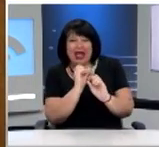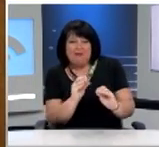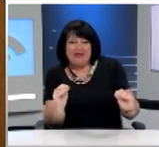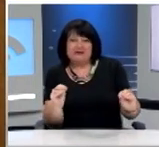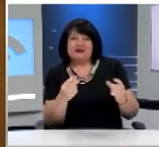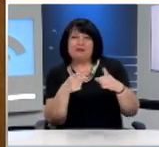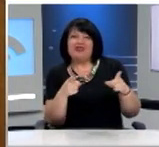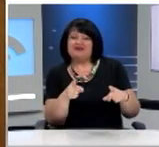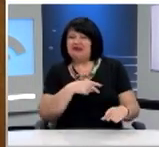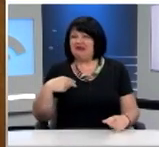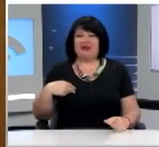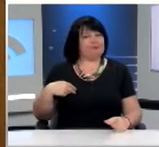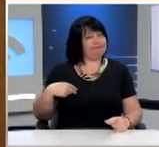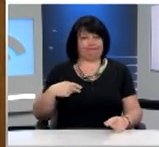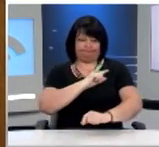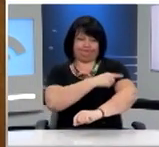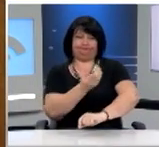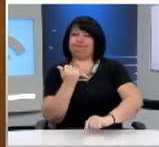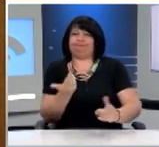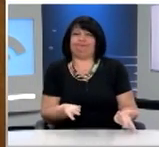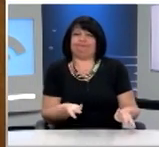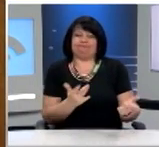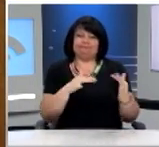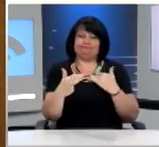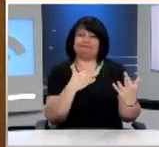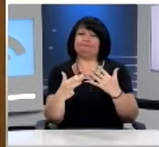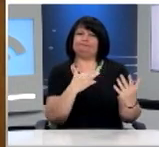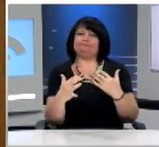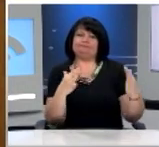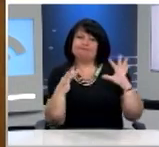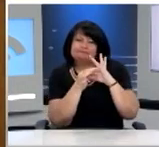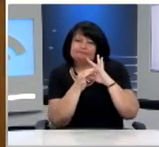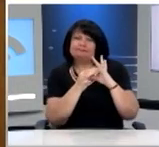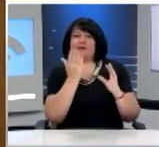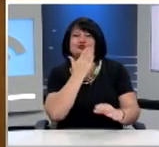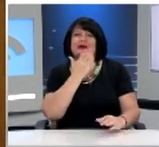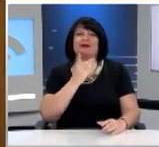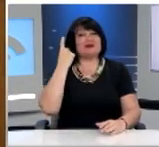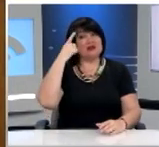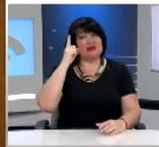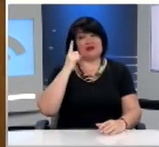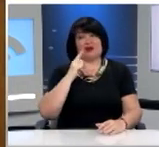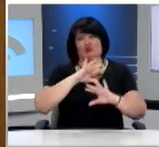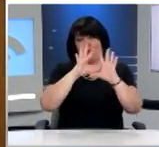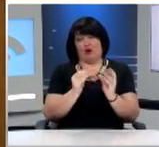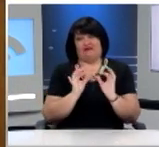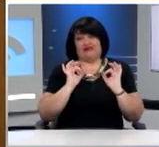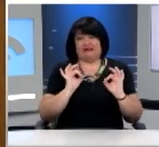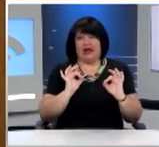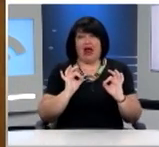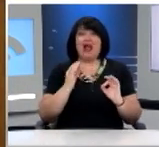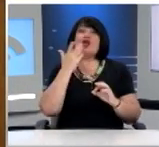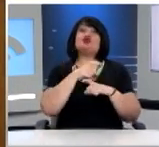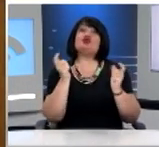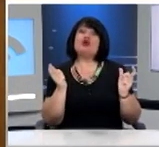ικανότητα να σχετίζονται ουσιαστικά και να αλληλεπιβρούν με τους μαθητές. Δεν τα γνωρίζουμε όλα. Ένα όμως είναι βέβαιο ότι